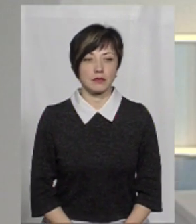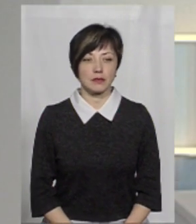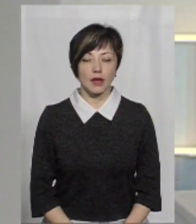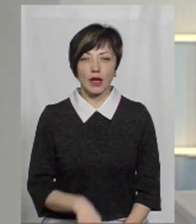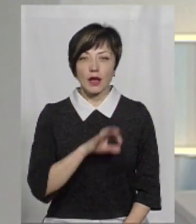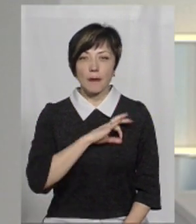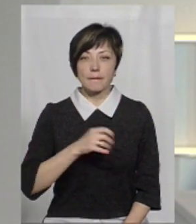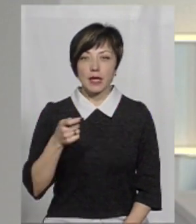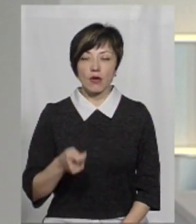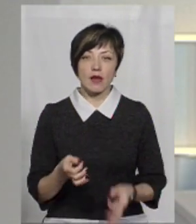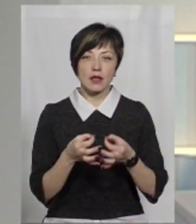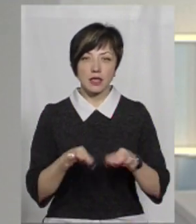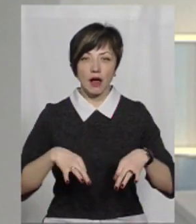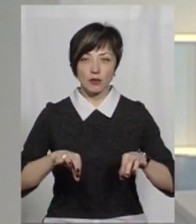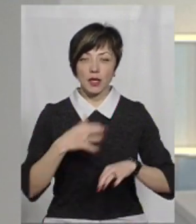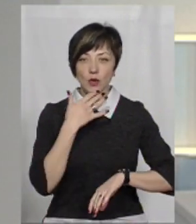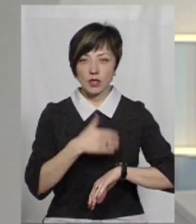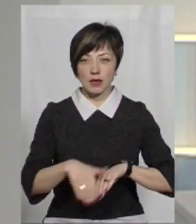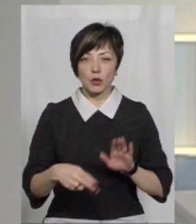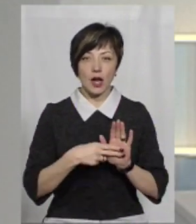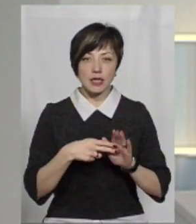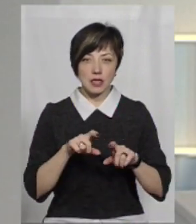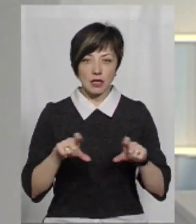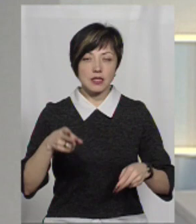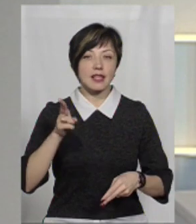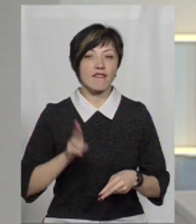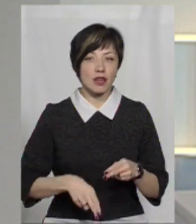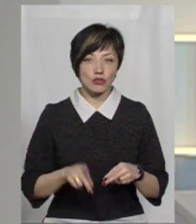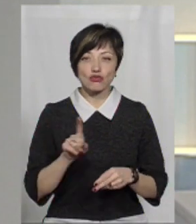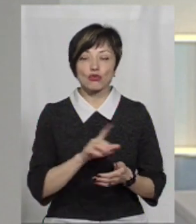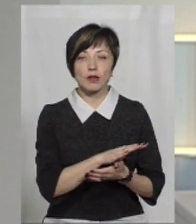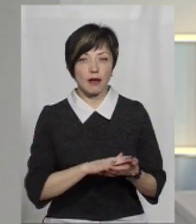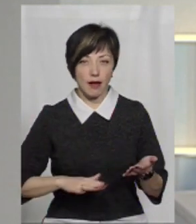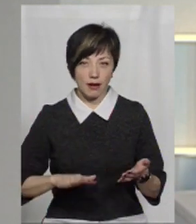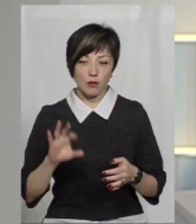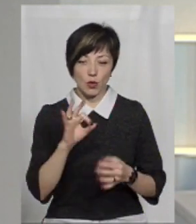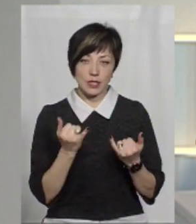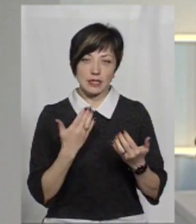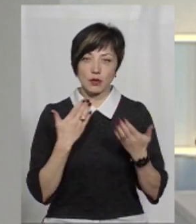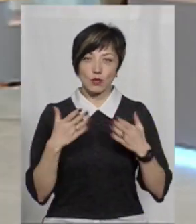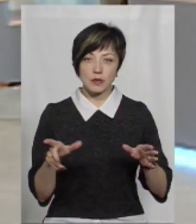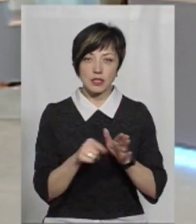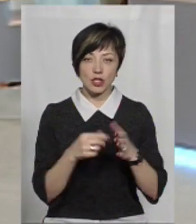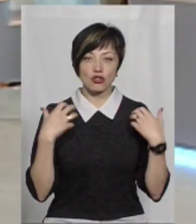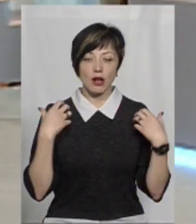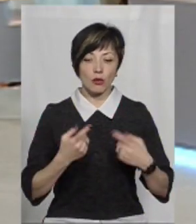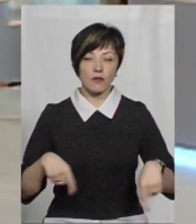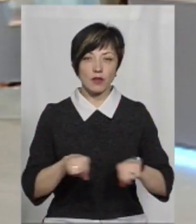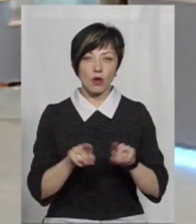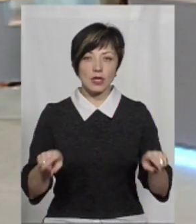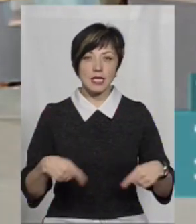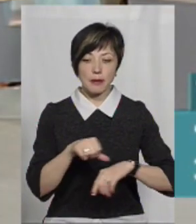Пільгова легалізація автівок з іноземною реєстрацією завершилась. Щодалі? Про це спілкуємось з начальником відділу